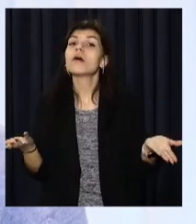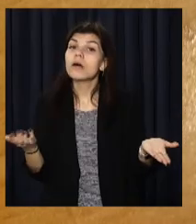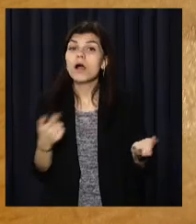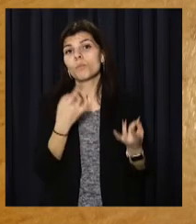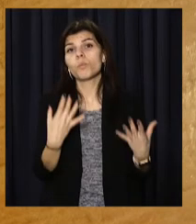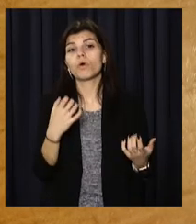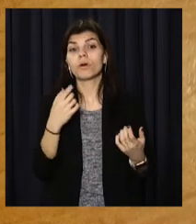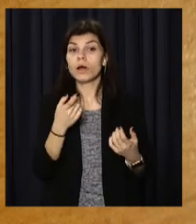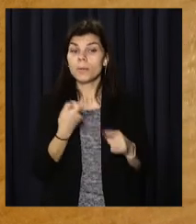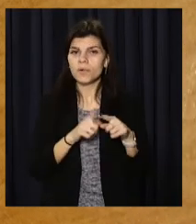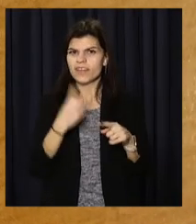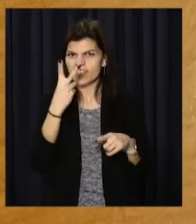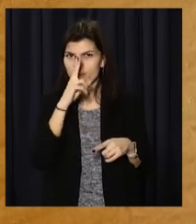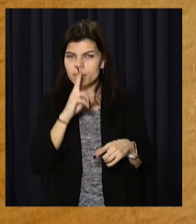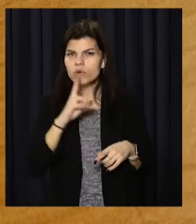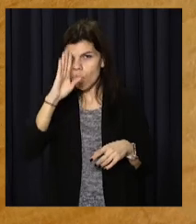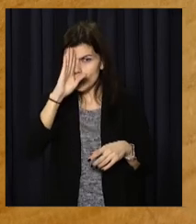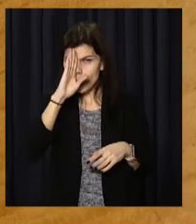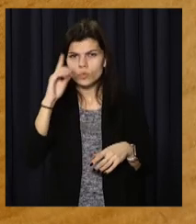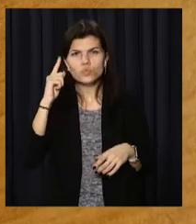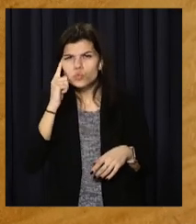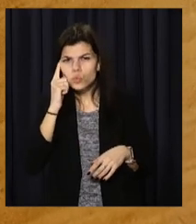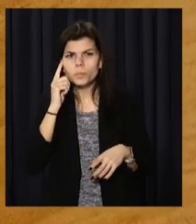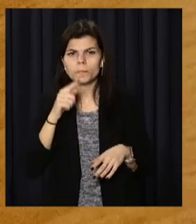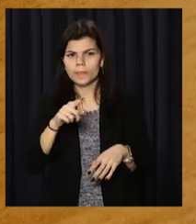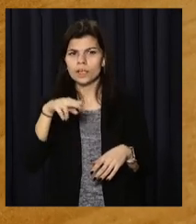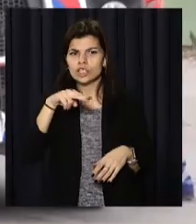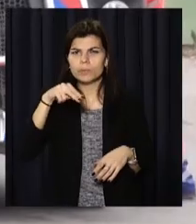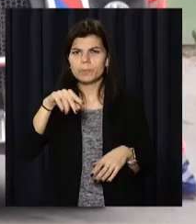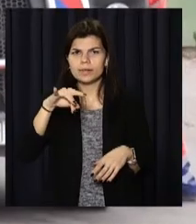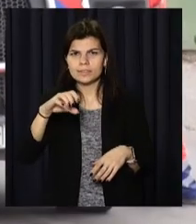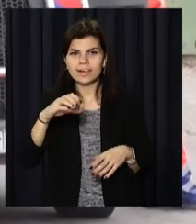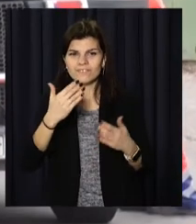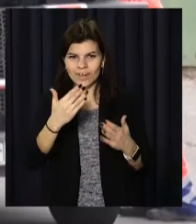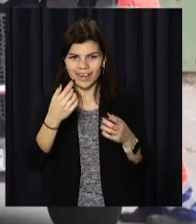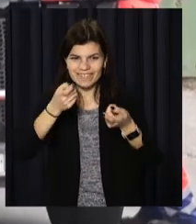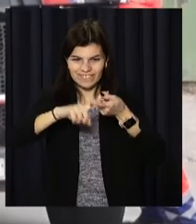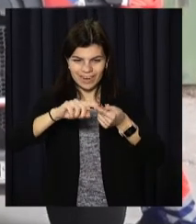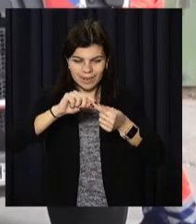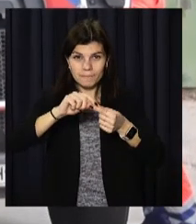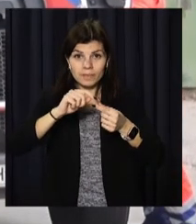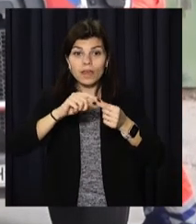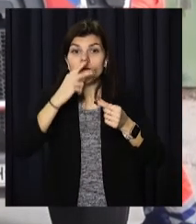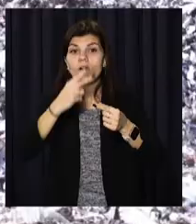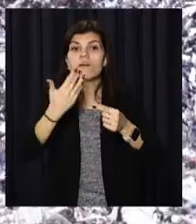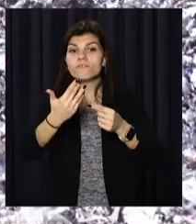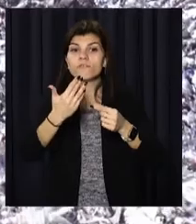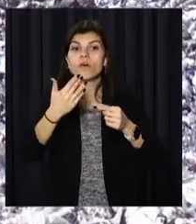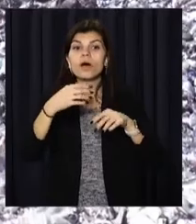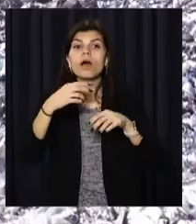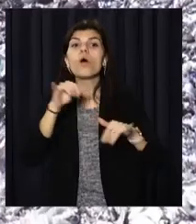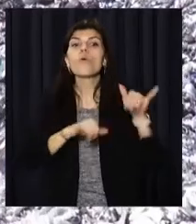Тож вже два місяці хлопці працюють над концепцією GPS-трекера, пристрою, який має показувати маршрут сміттєвозів та